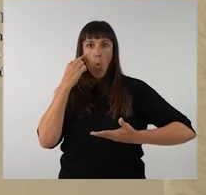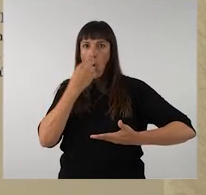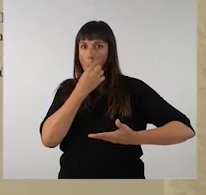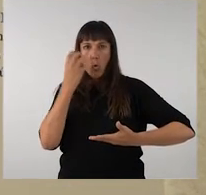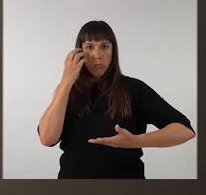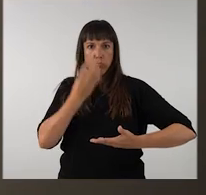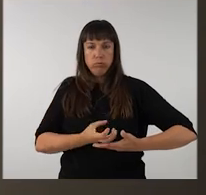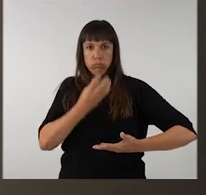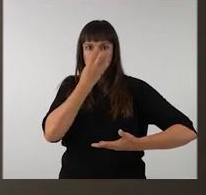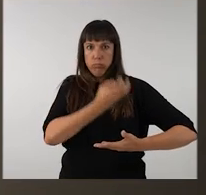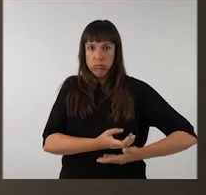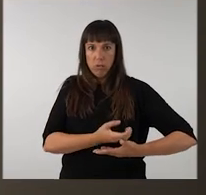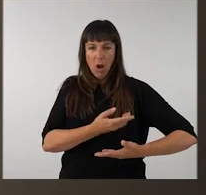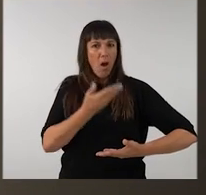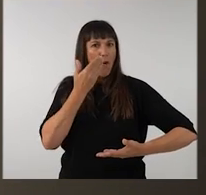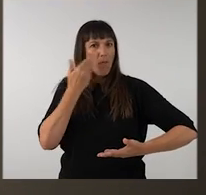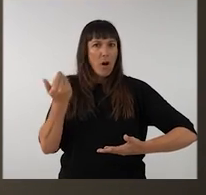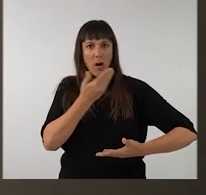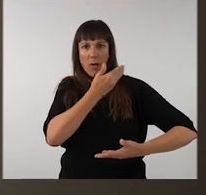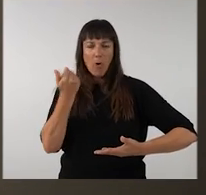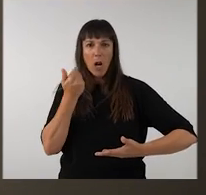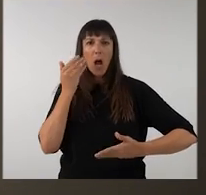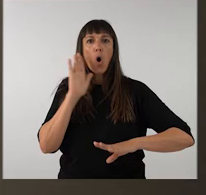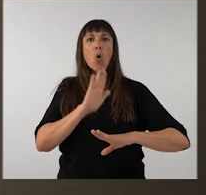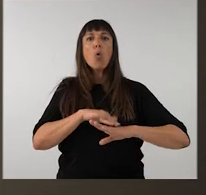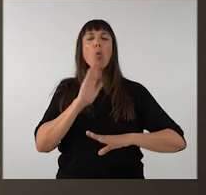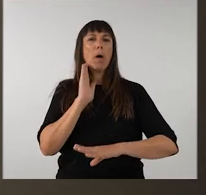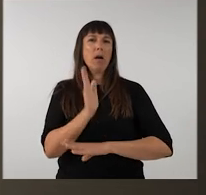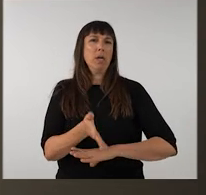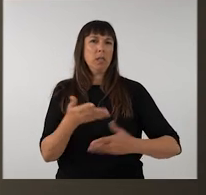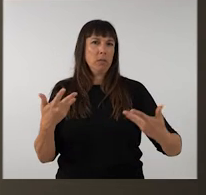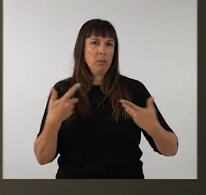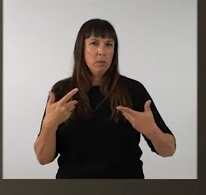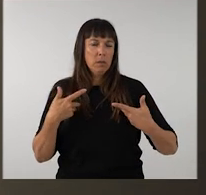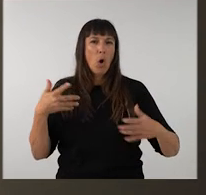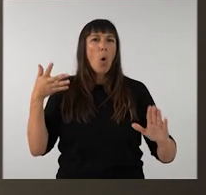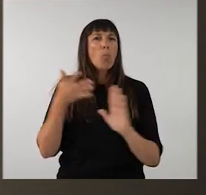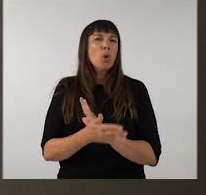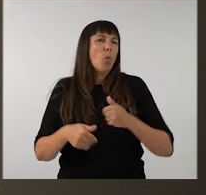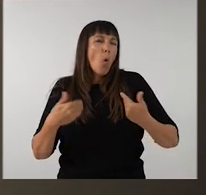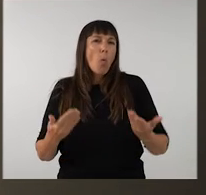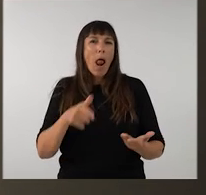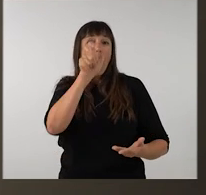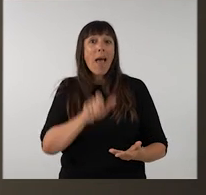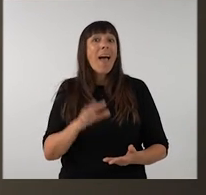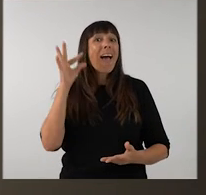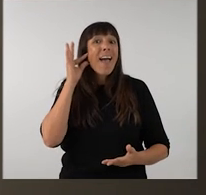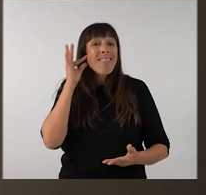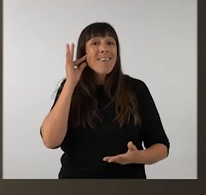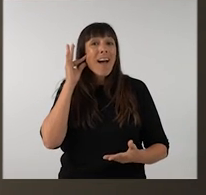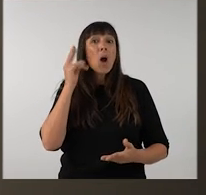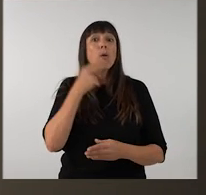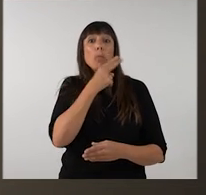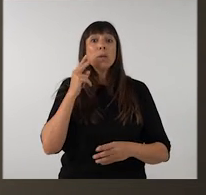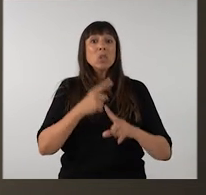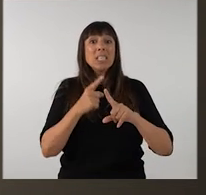uns ulls que li han tret també a conseqüència d'un martiri, també perquè ella es nega a abandonar